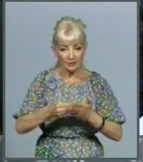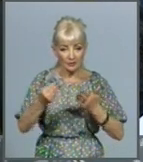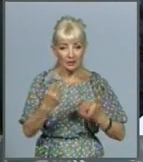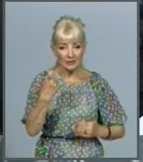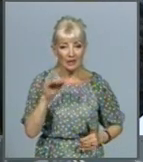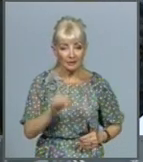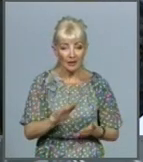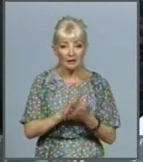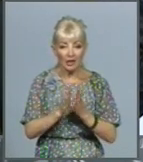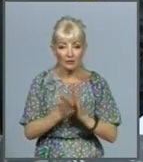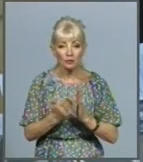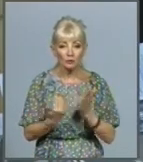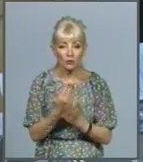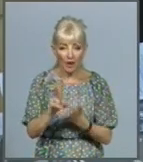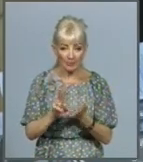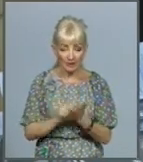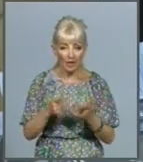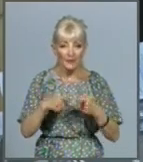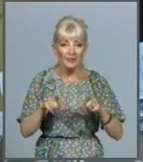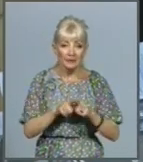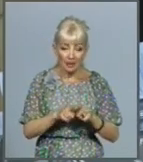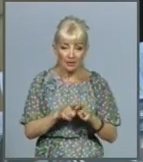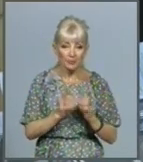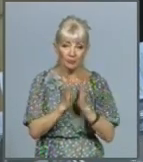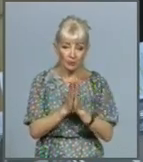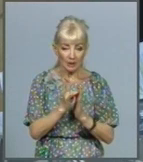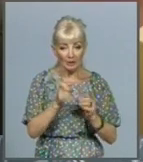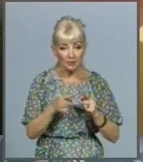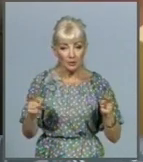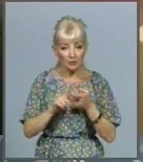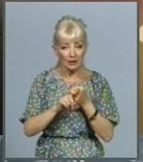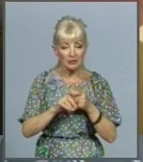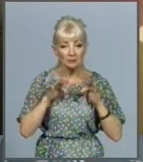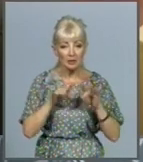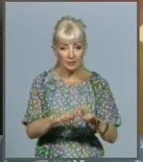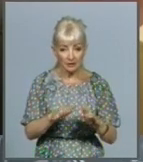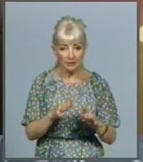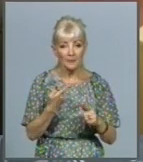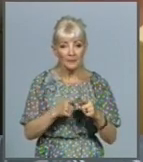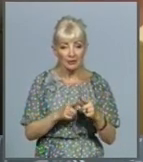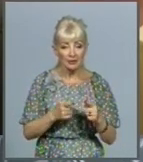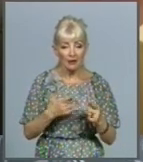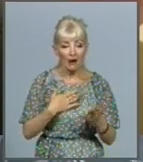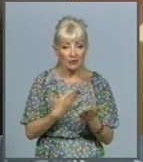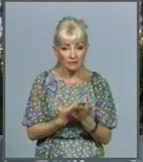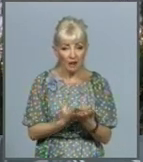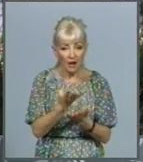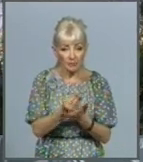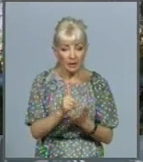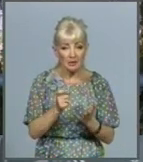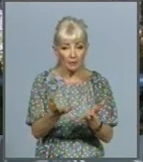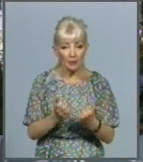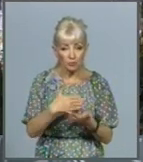зразка. Також комунальники повідомили, на період карантинних заходів активність платежів абонентів за отримані послуги знизилась.